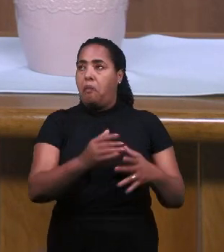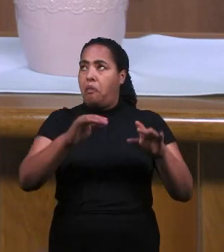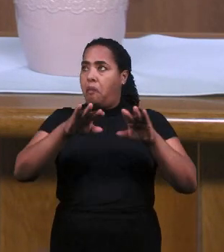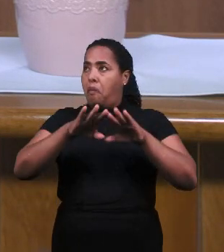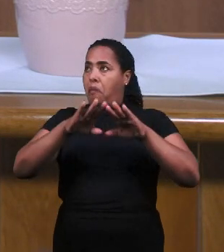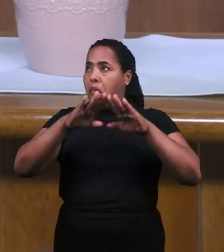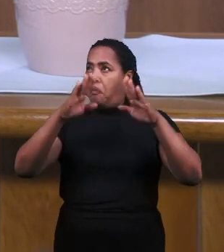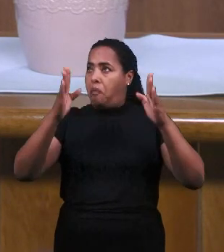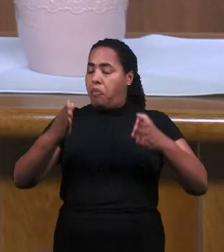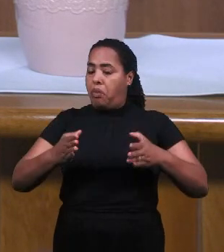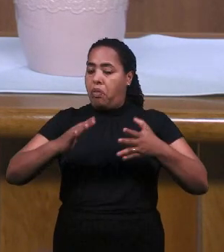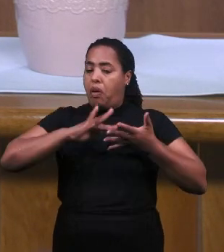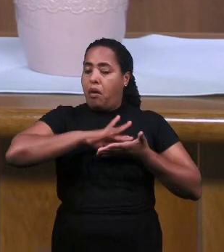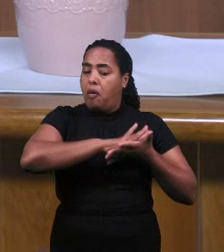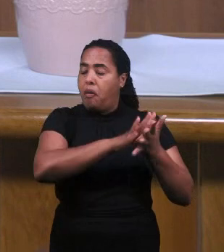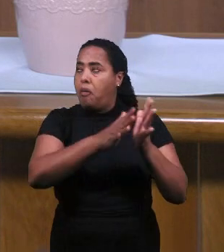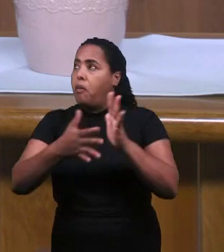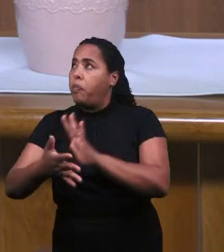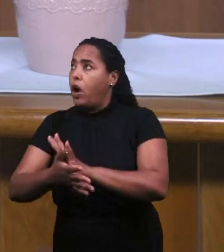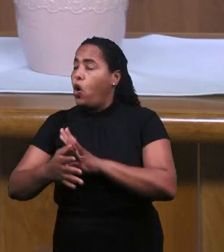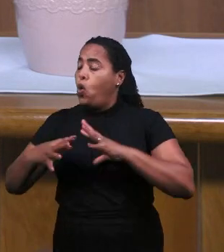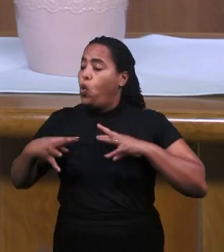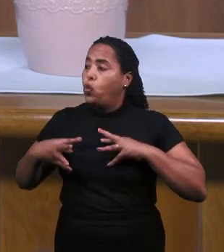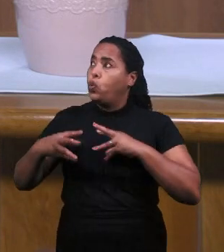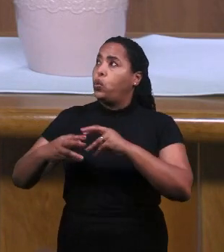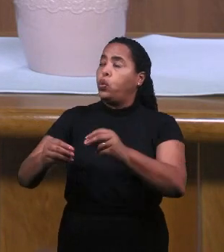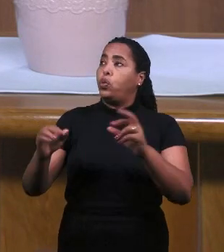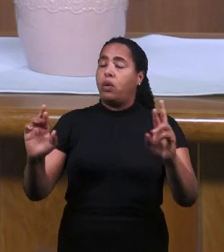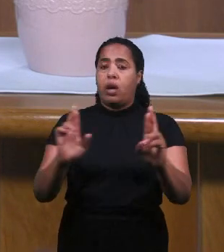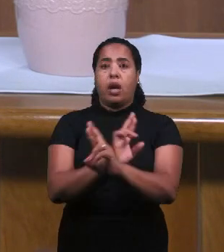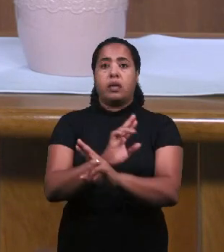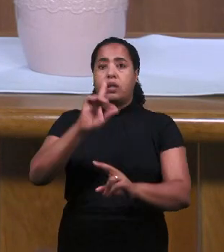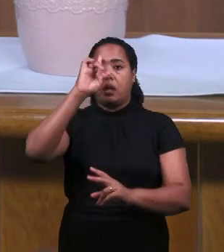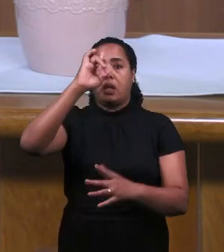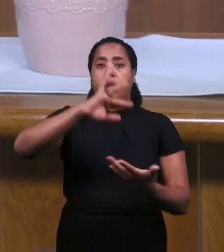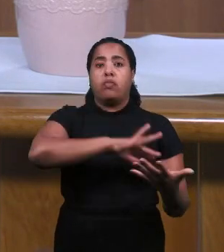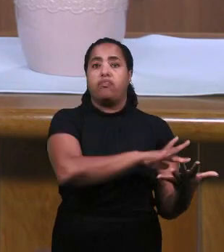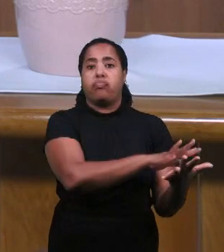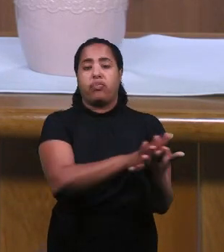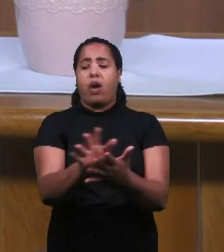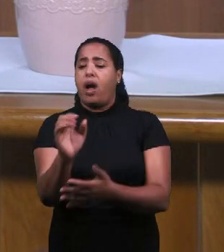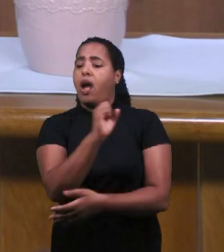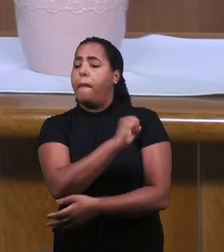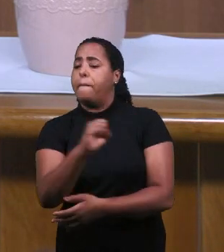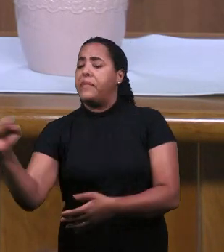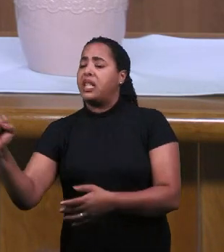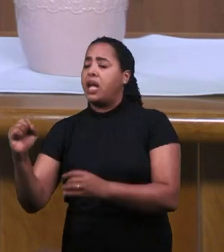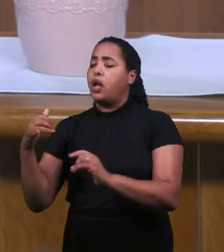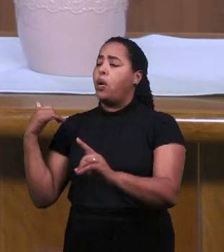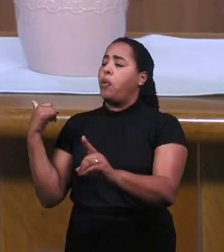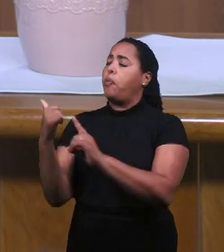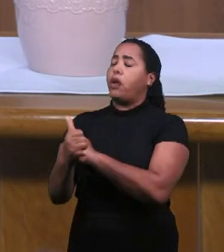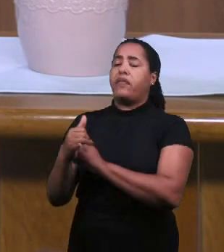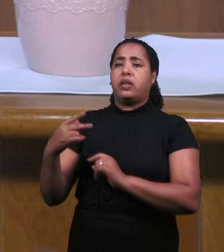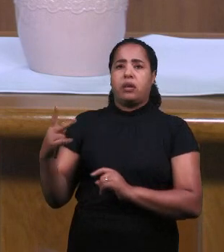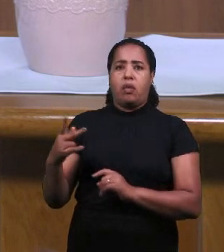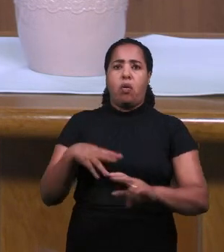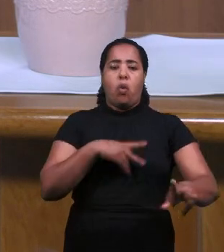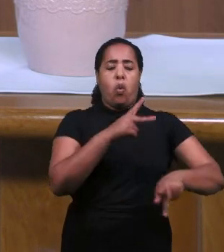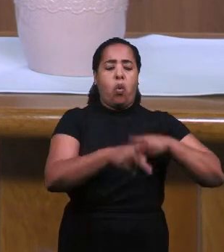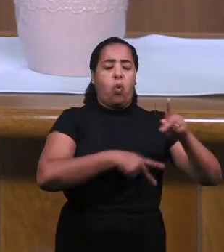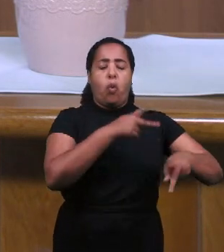Разрешили Твои Жертвенники И Пророков Твоих Убили Мечом И так